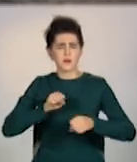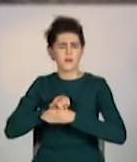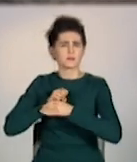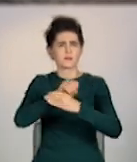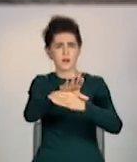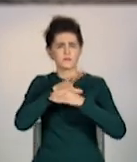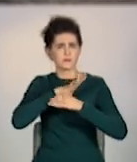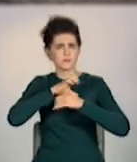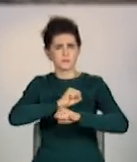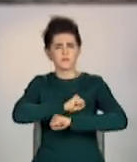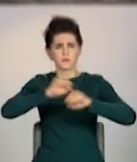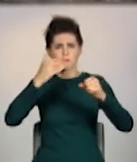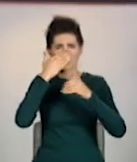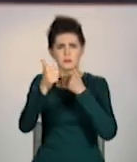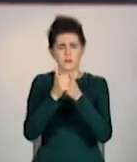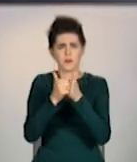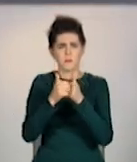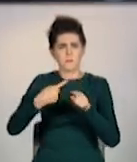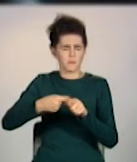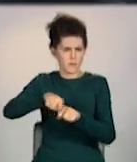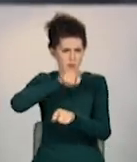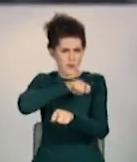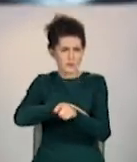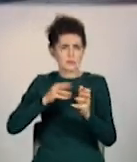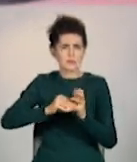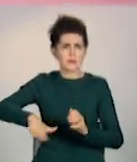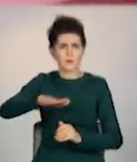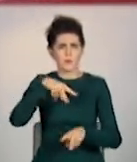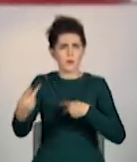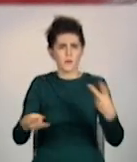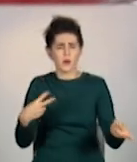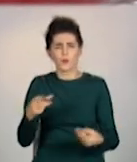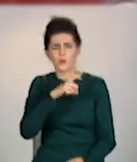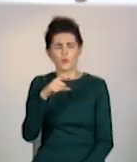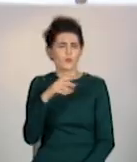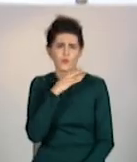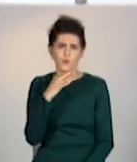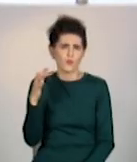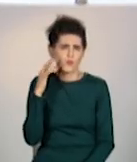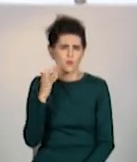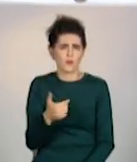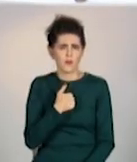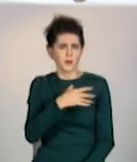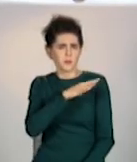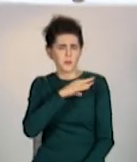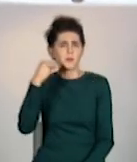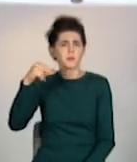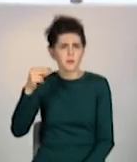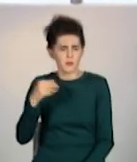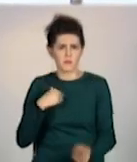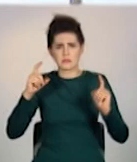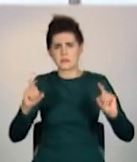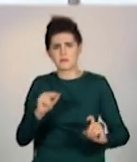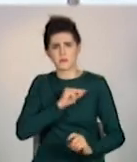розірвалися за пів метра до землі. Загиблі та поранені лежали просто неба. Була перерва, я сиділа на робочому місці.